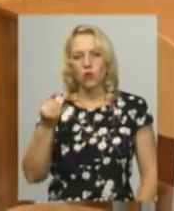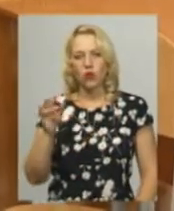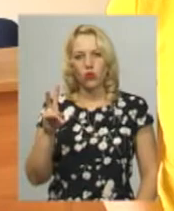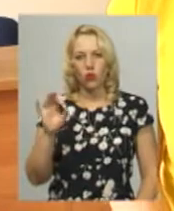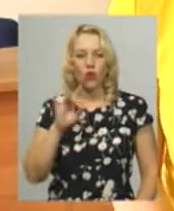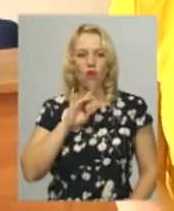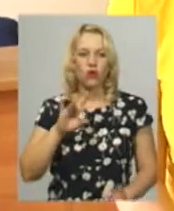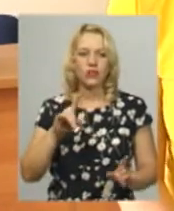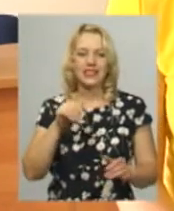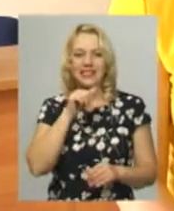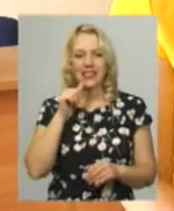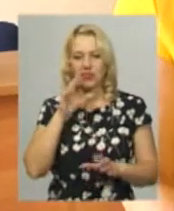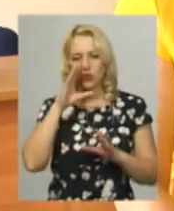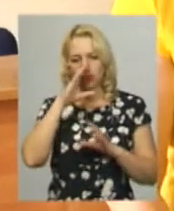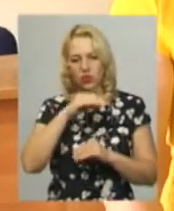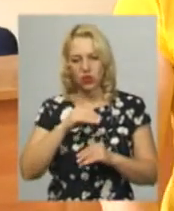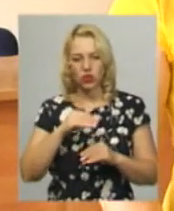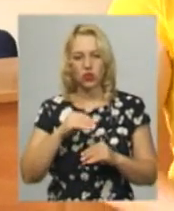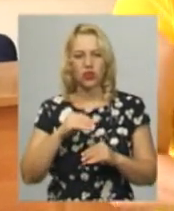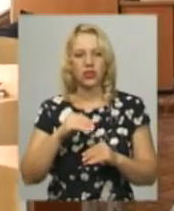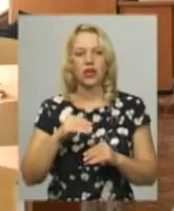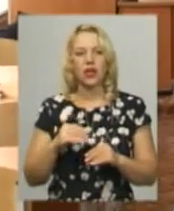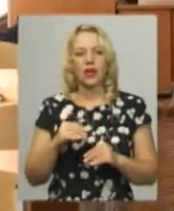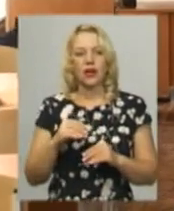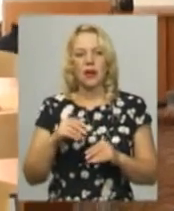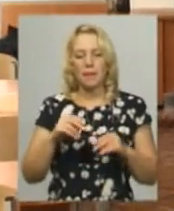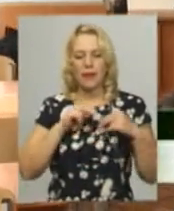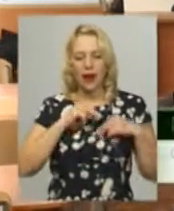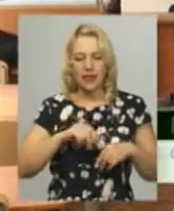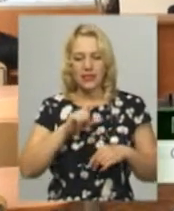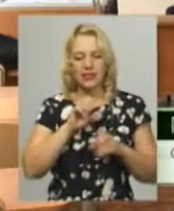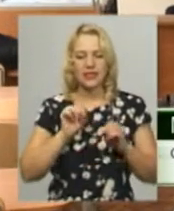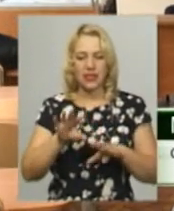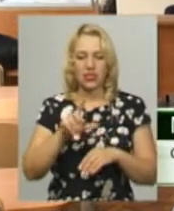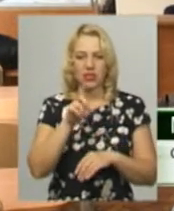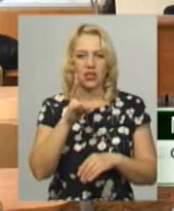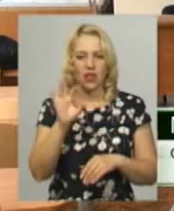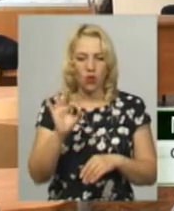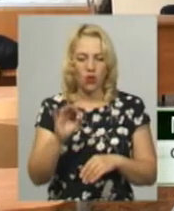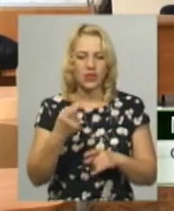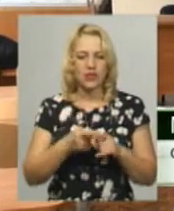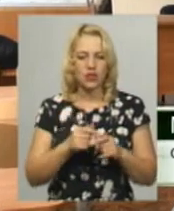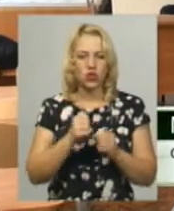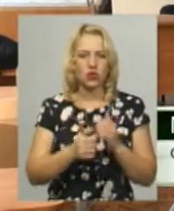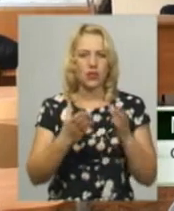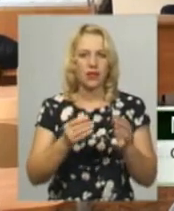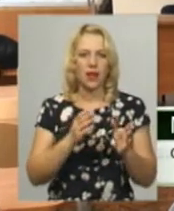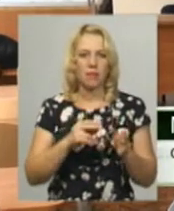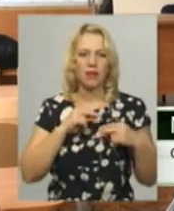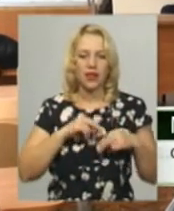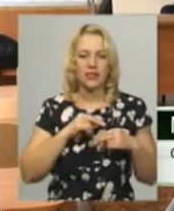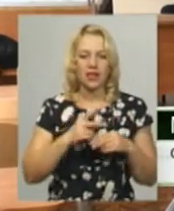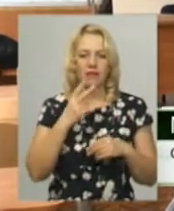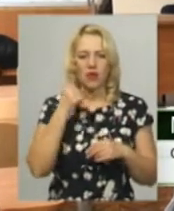успішної здачі ЗНО прихований у щоденній праці. З 10 класу почав готуватись, тобто за два роки